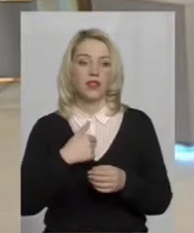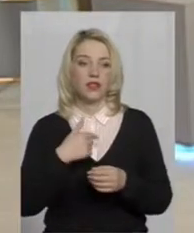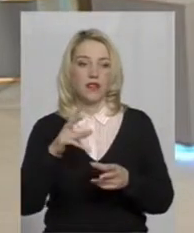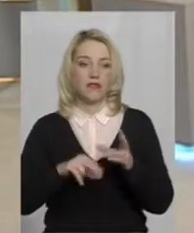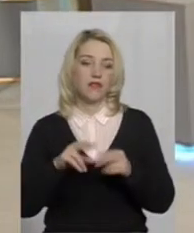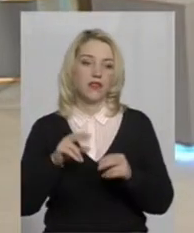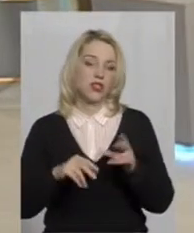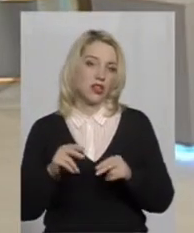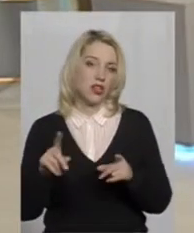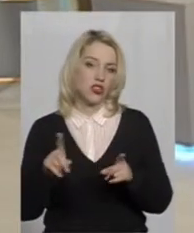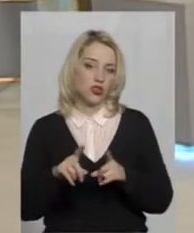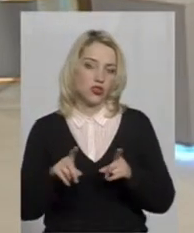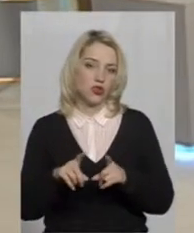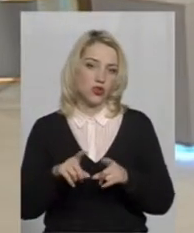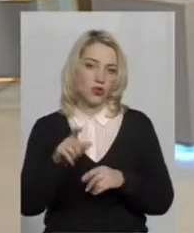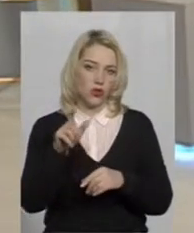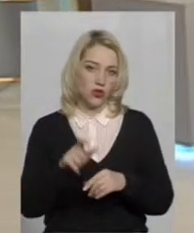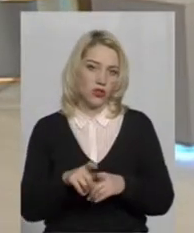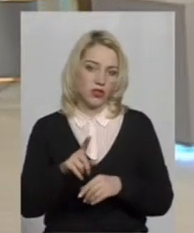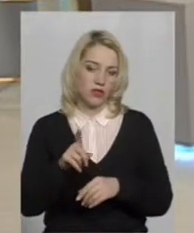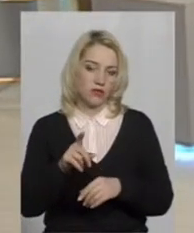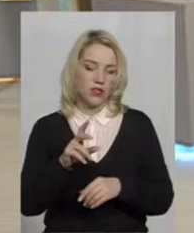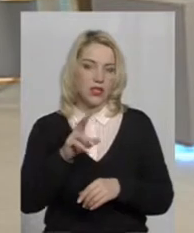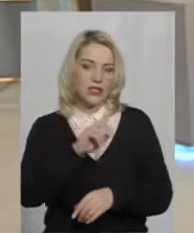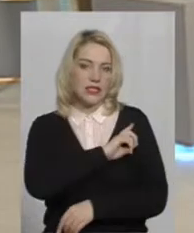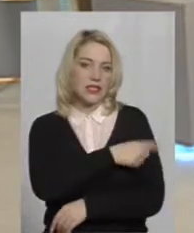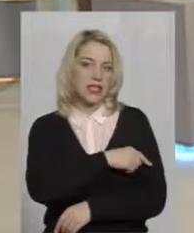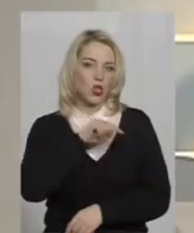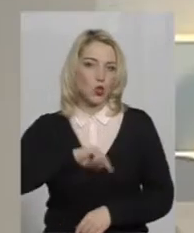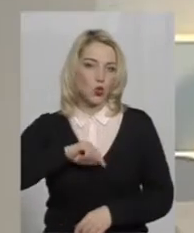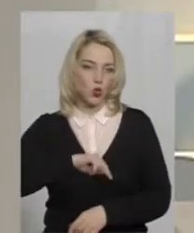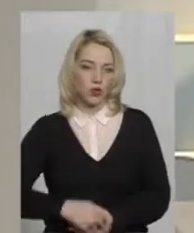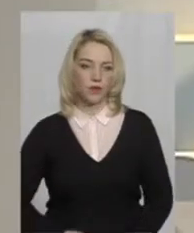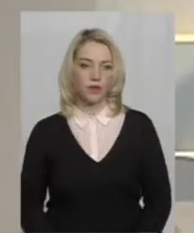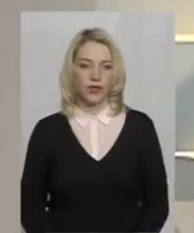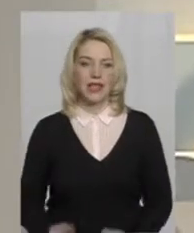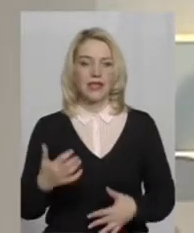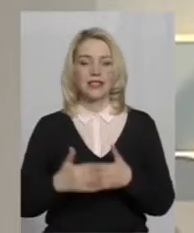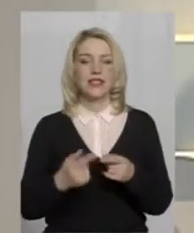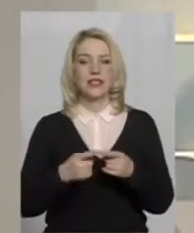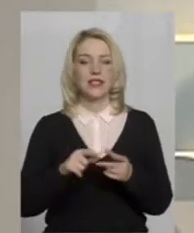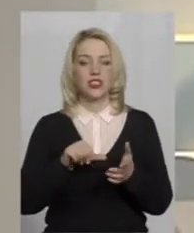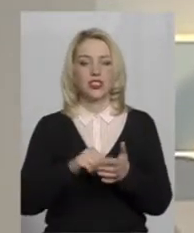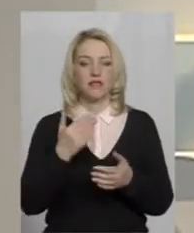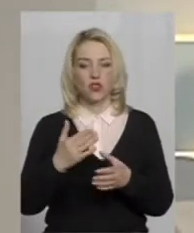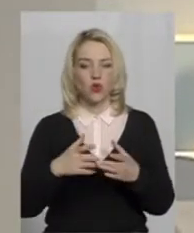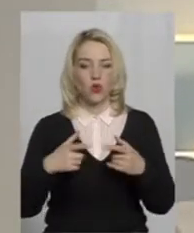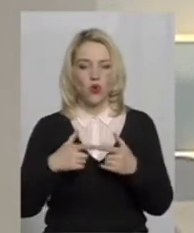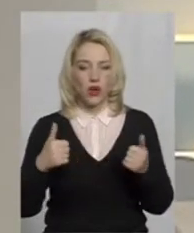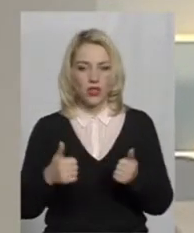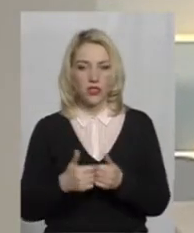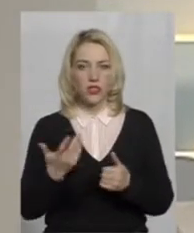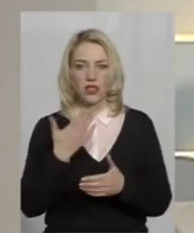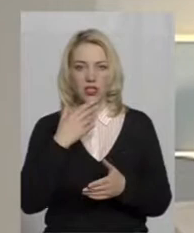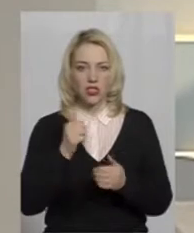його людиною, сильним духом. Серед тих членів вашої організації, з якими ви часто